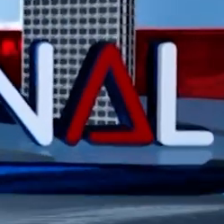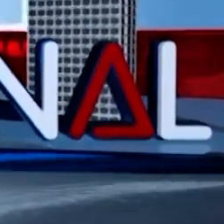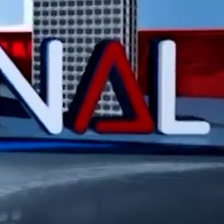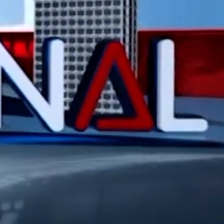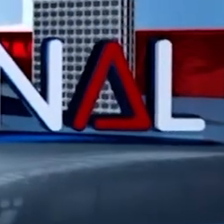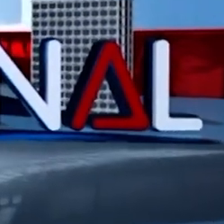MULȚUMIT